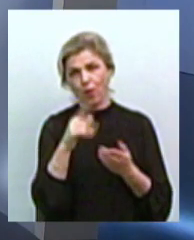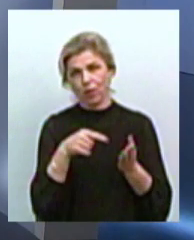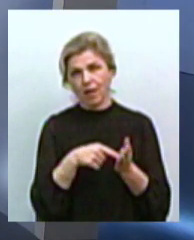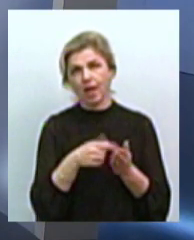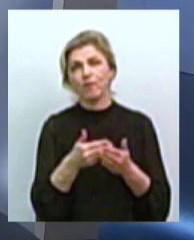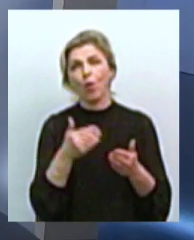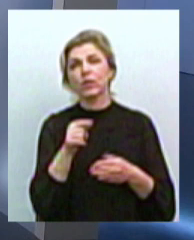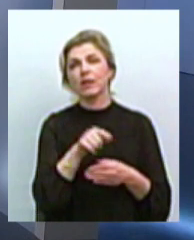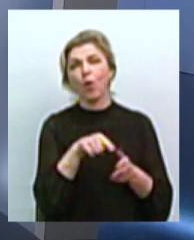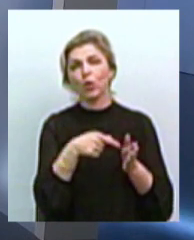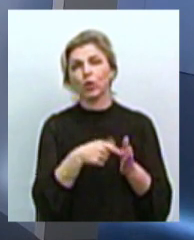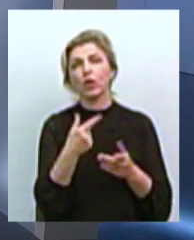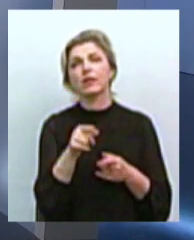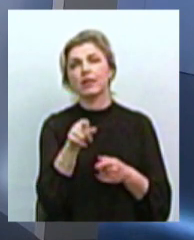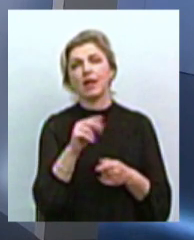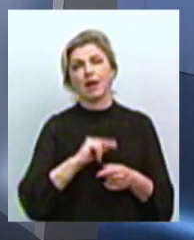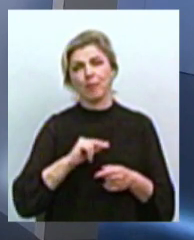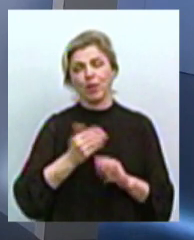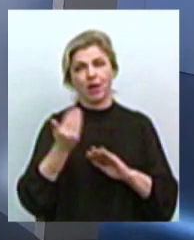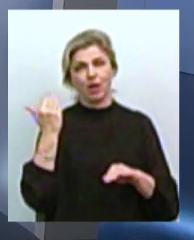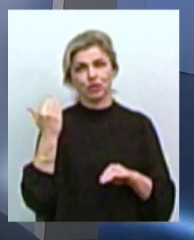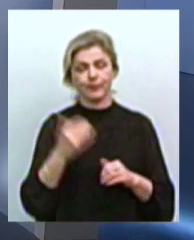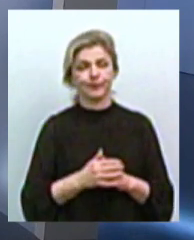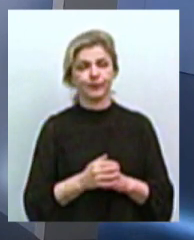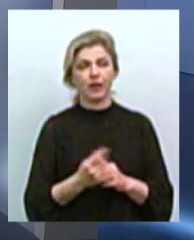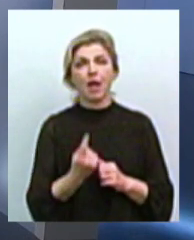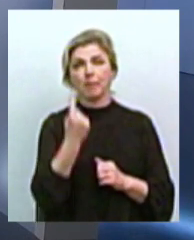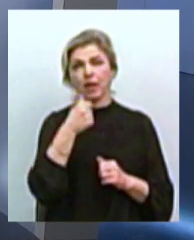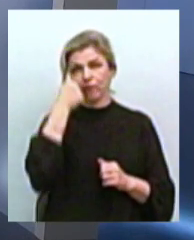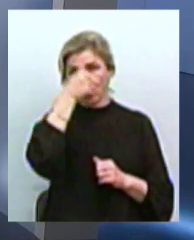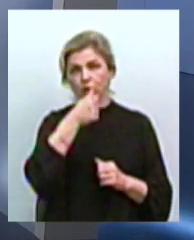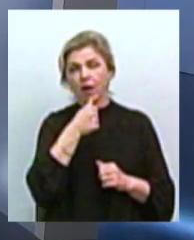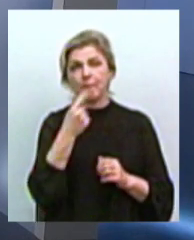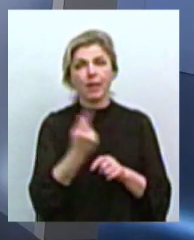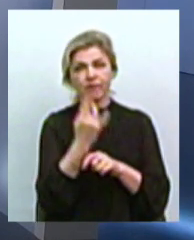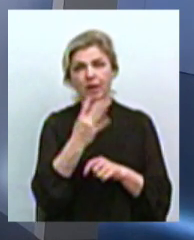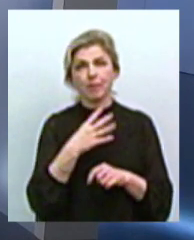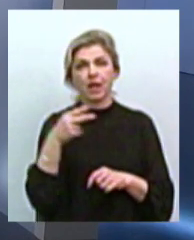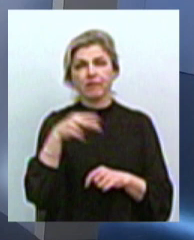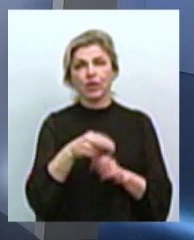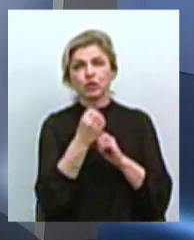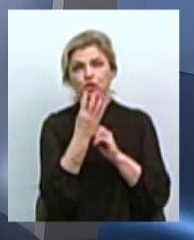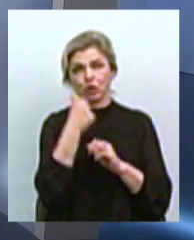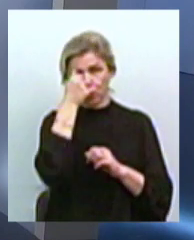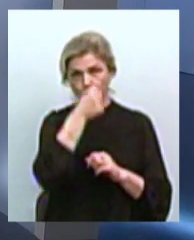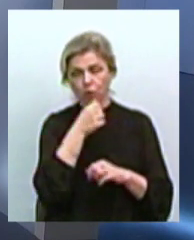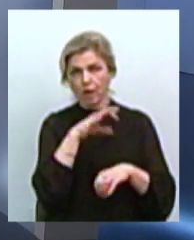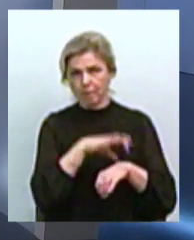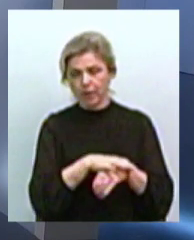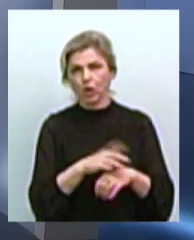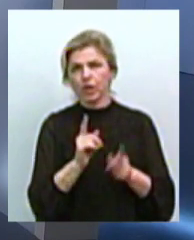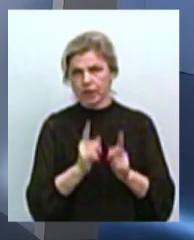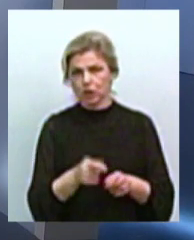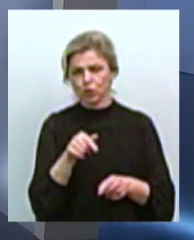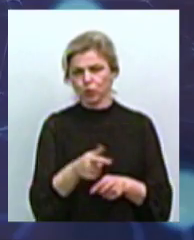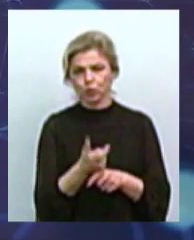раніше? Перший раз ми приїхали до Миколаїву в 2014 році і ми помітили, що тут дійсно дуже багато